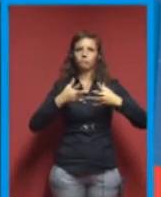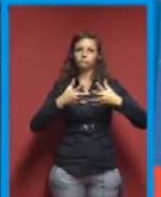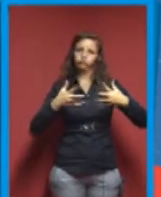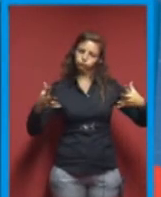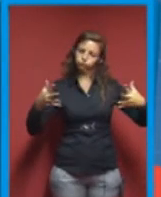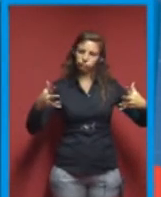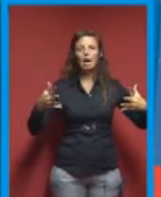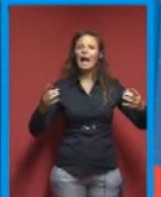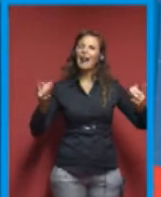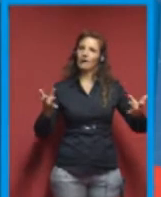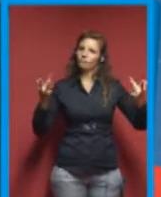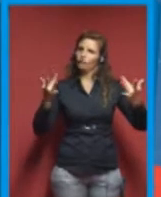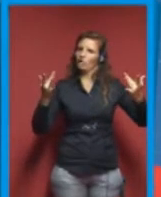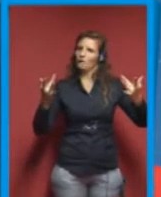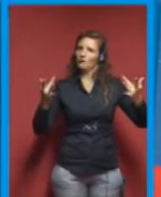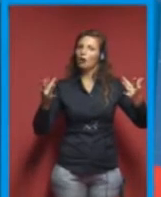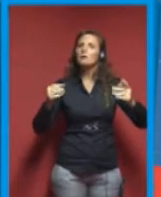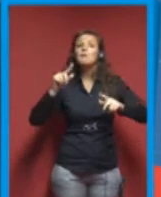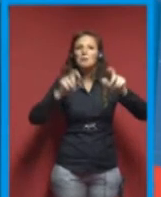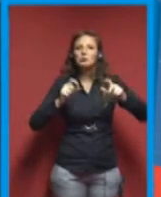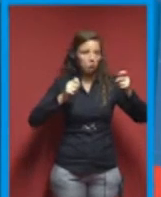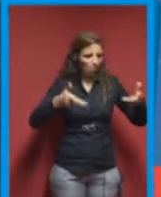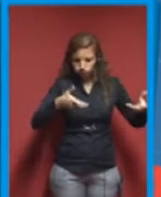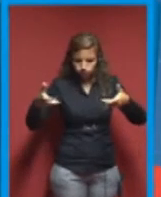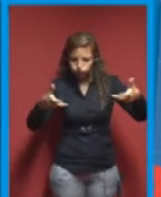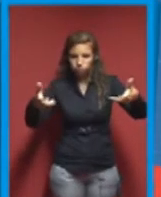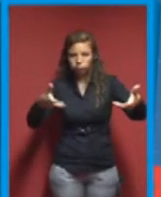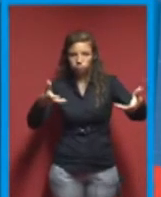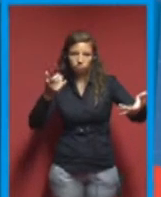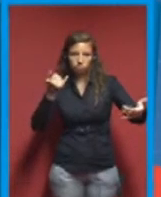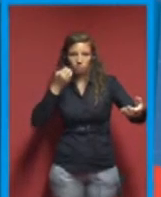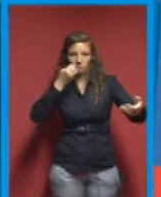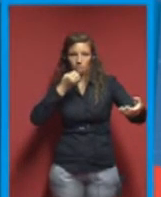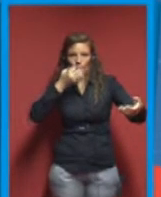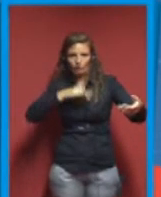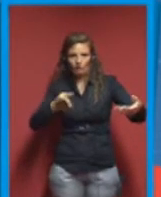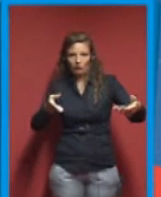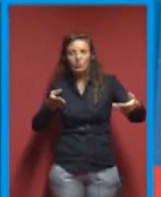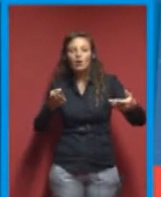pesa poco, le persone possono spostarla. ha un